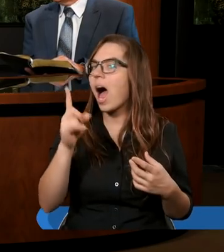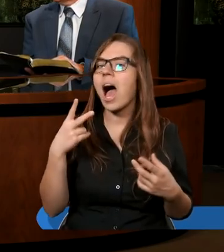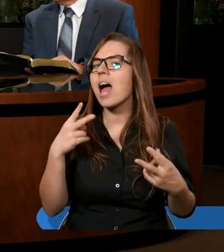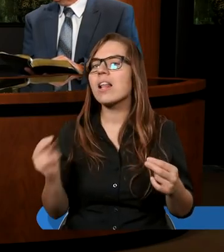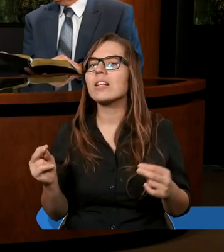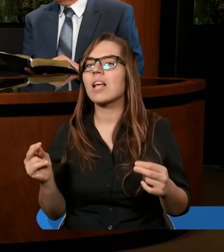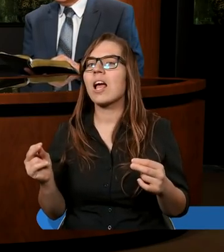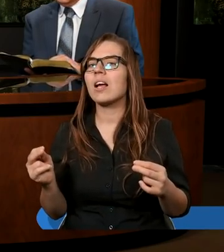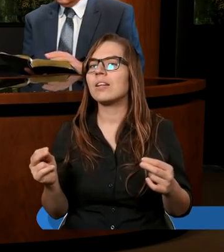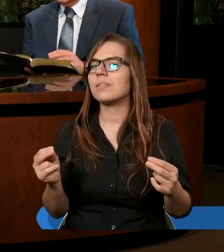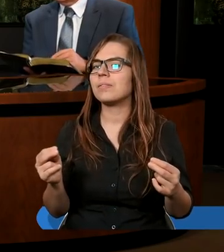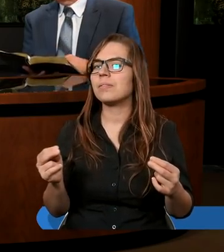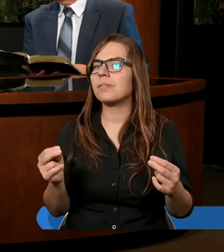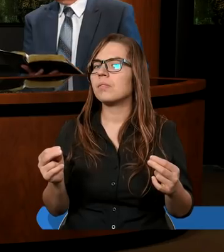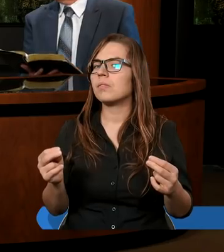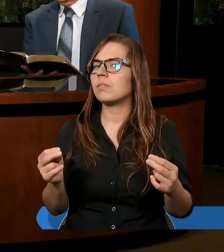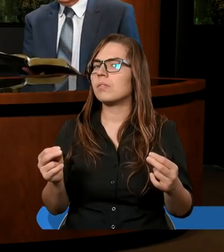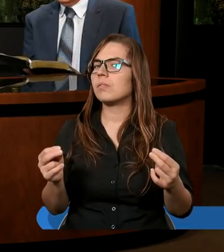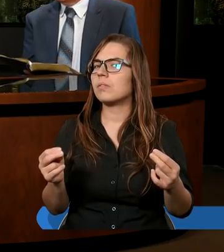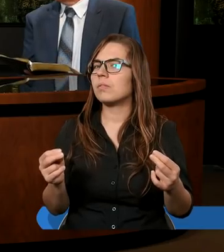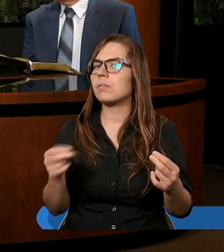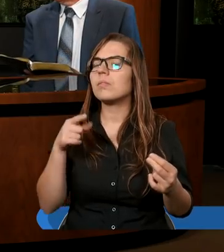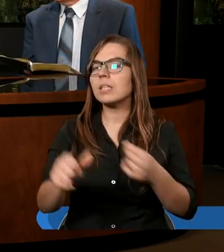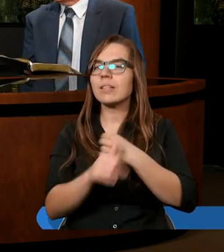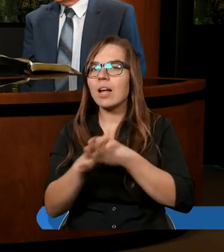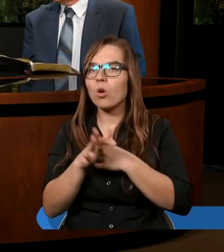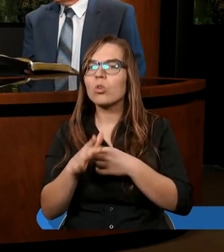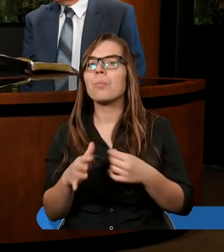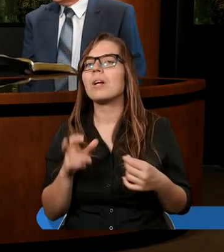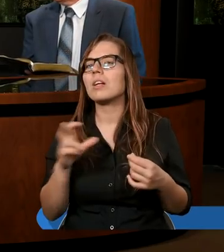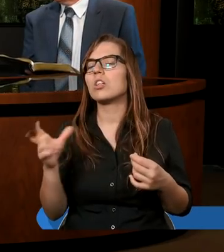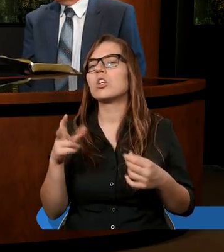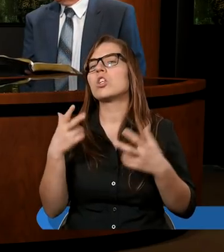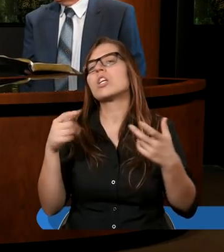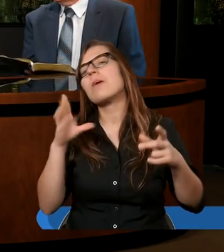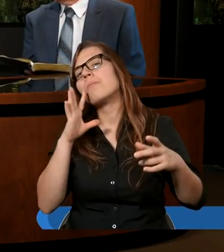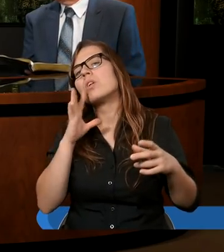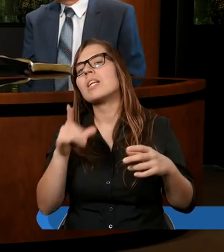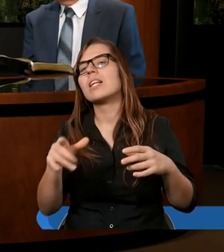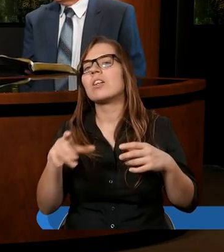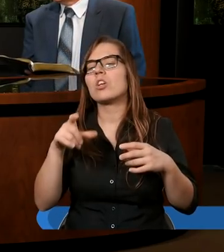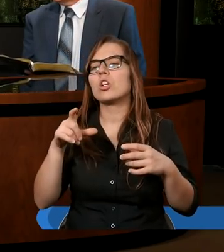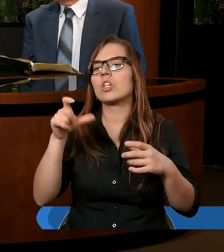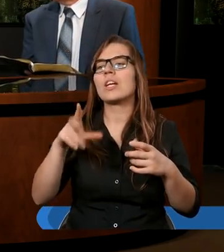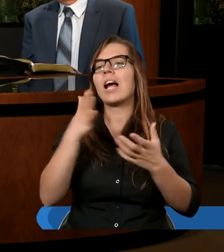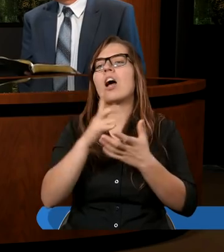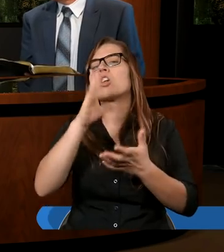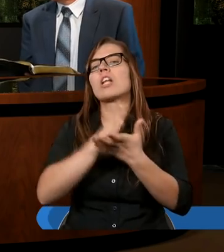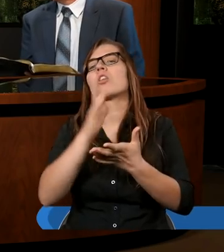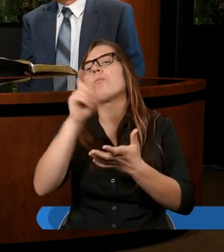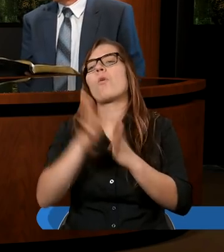tkwili w tej Jerozolimie, czyli nie siedzieli tylko w Podkowie Leśnej.